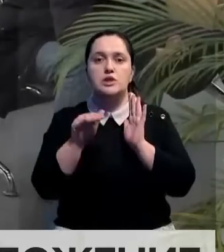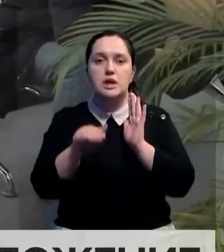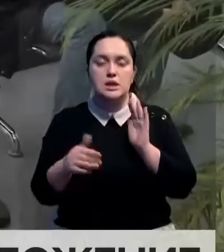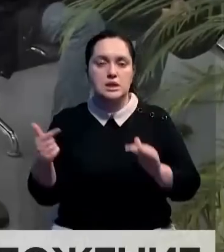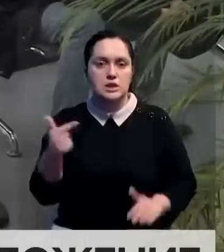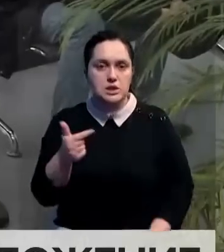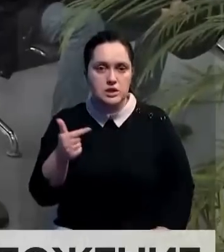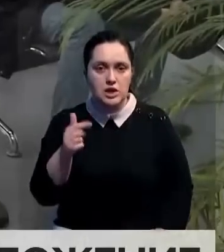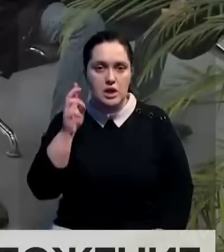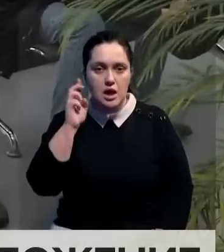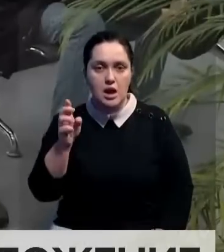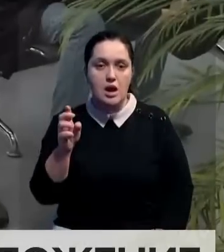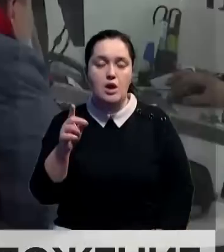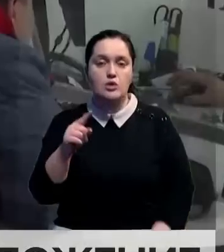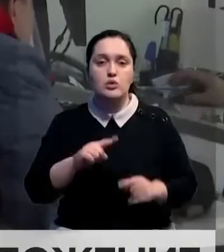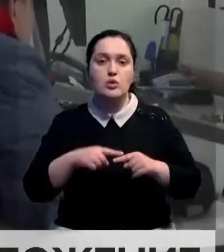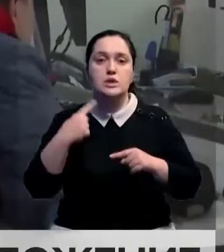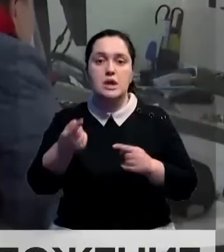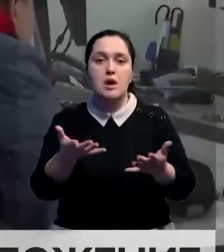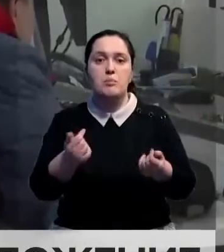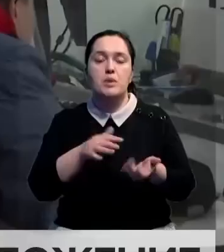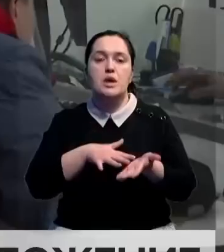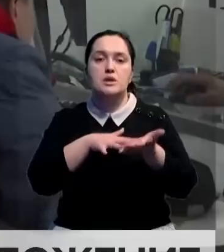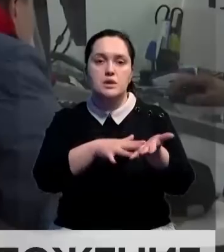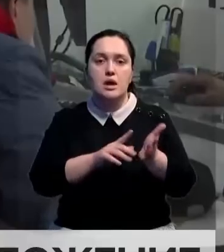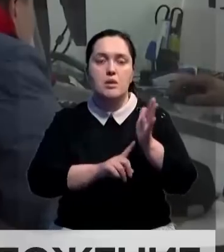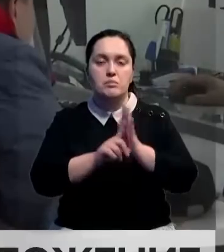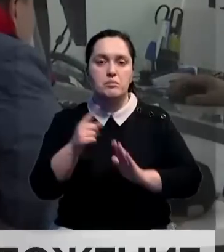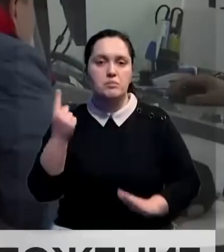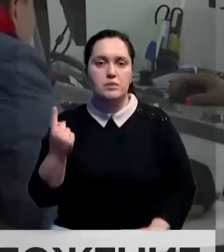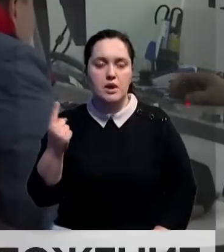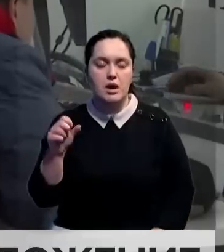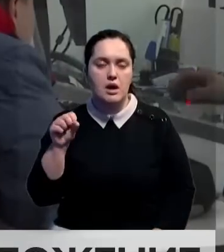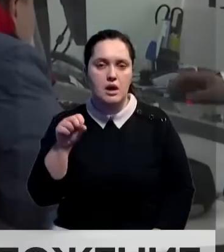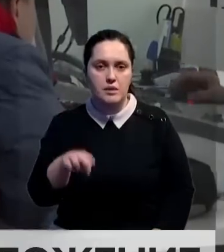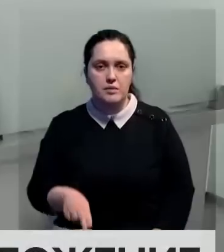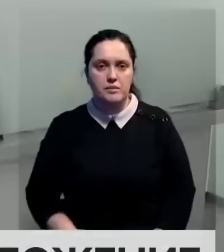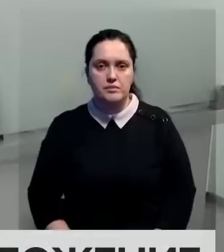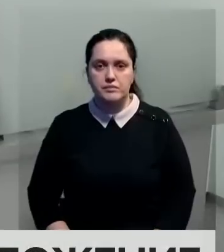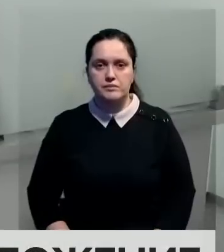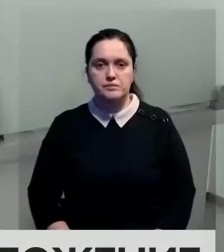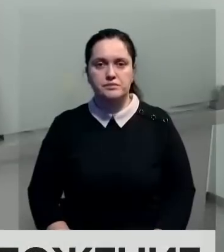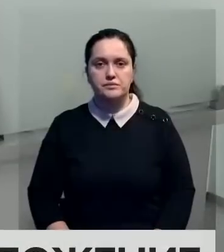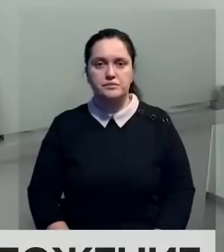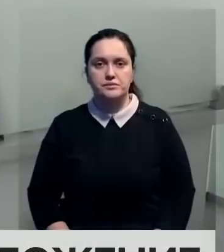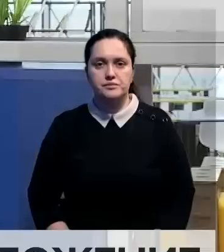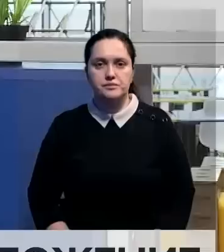66 тысяч граждан страны. В фонде отмечают, что следующий прием заявок стартует 1 апреля.